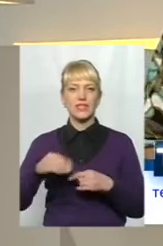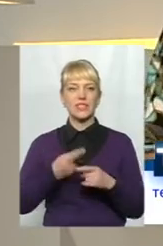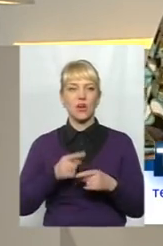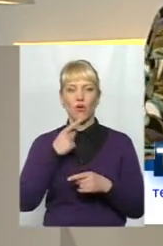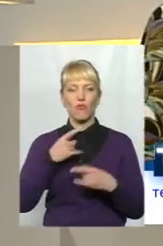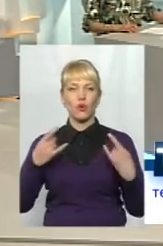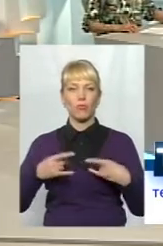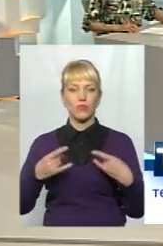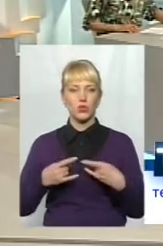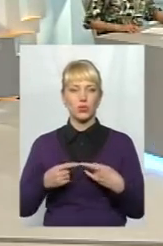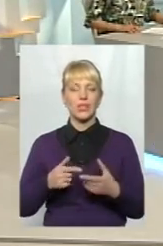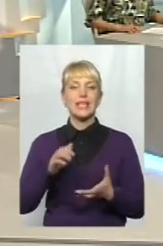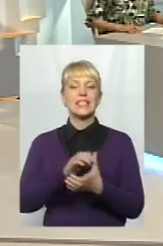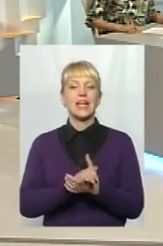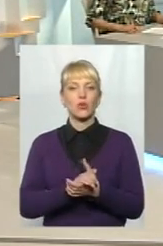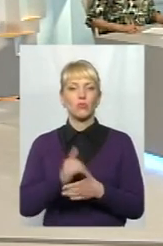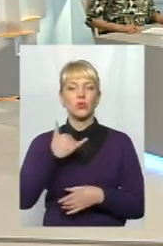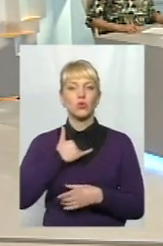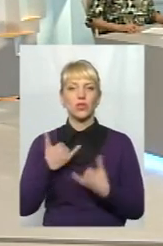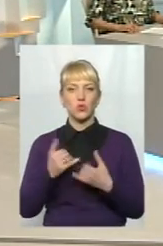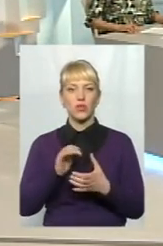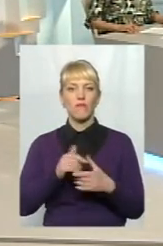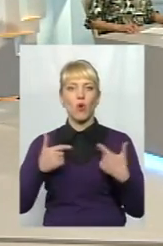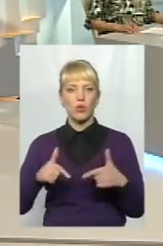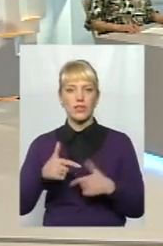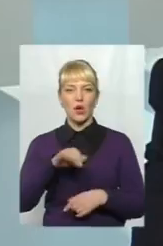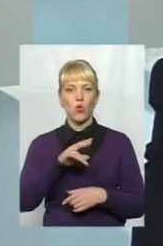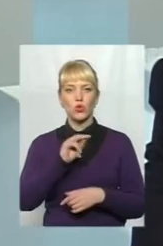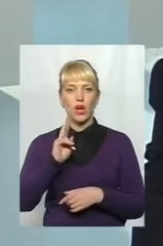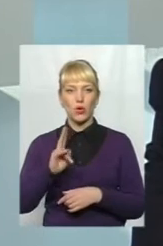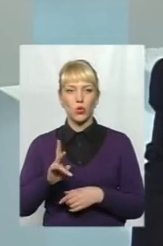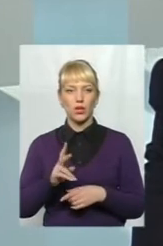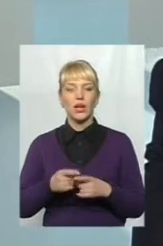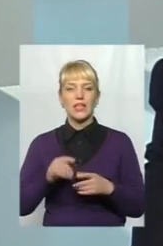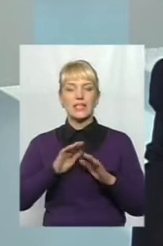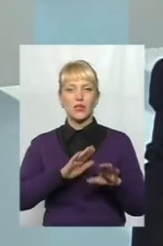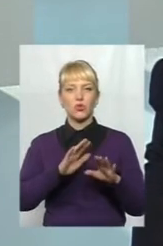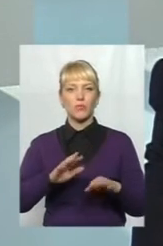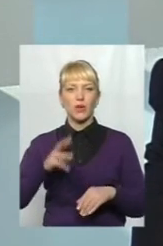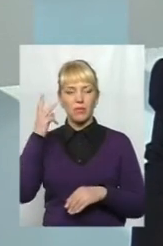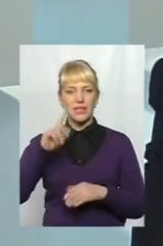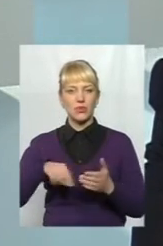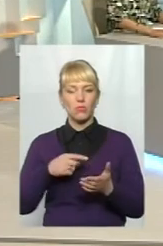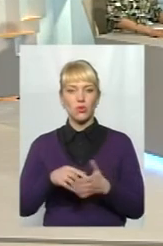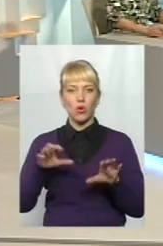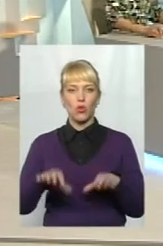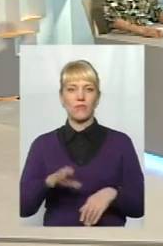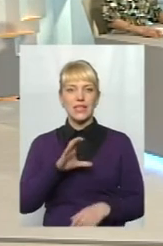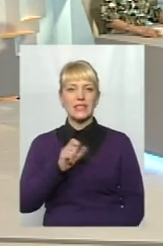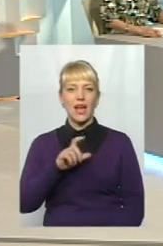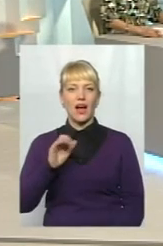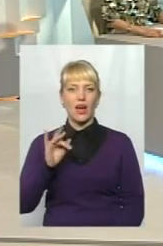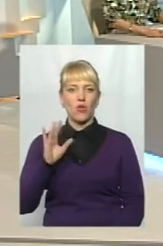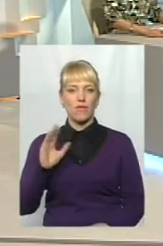у студії. Знайомтеся, у нас сьогодні в гостях Володимир Гончарук, заступник Хмельницького міського голови, Наталія Сахарова,